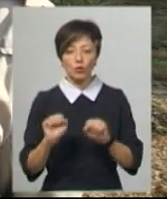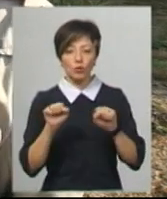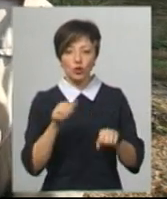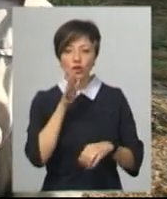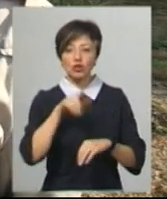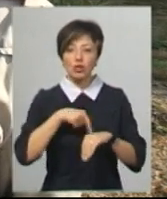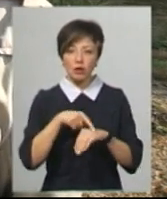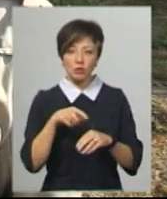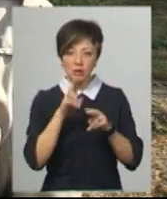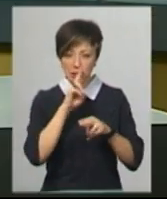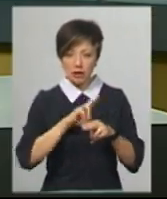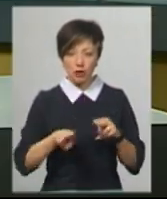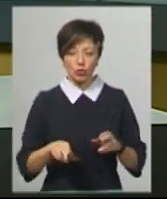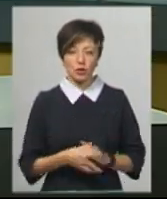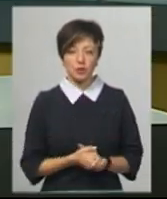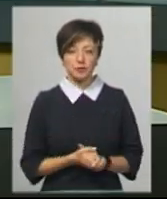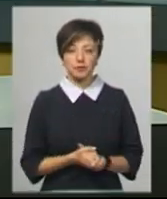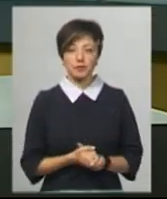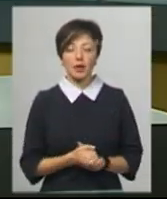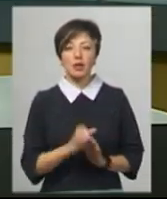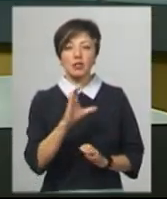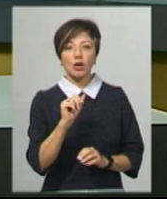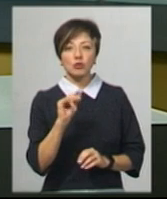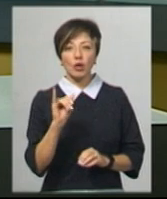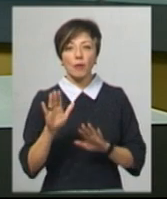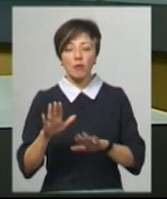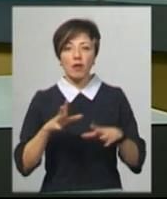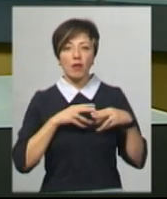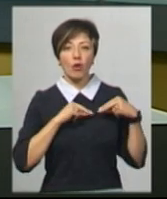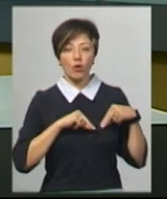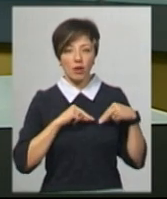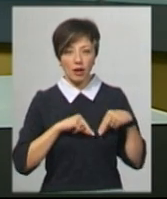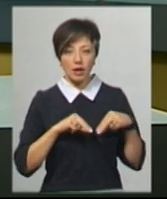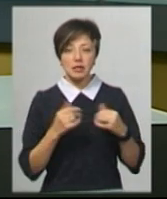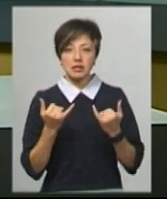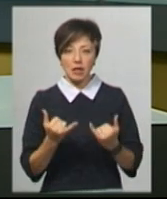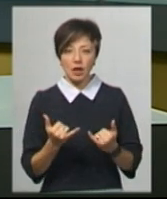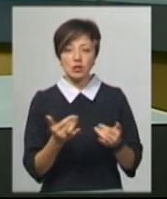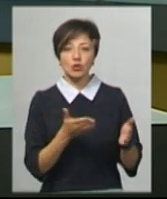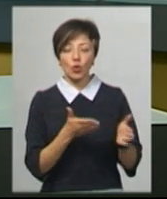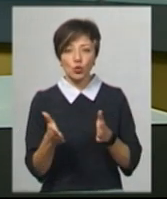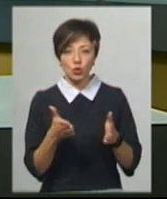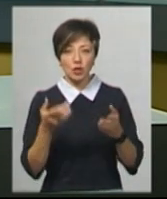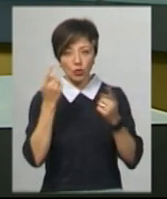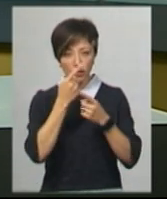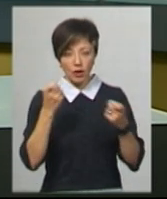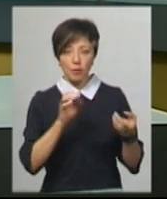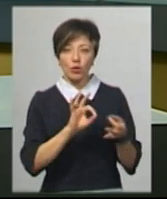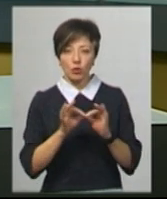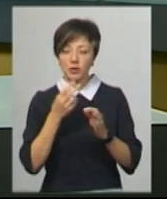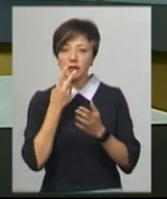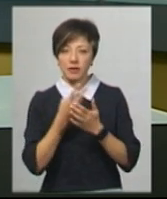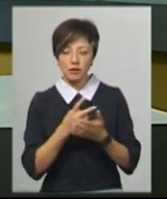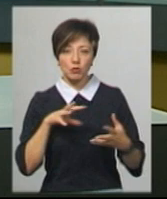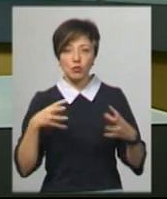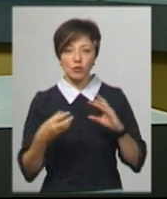часом і зникнути. У самчиках побувала моя колега Леся Боровець. Наразі сюжет готується до ефіру. Подробиці дивіться